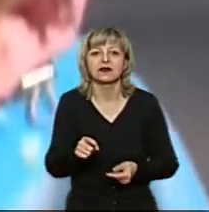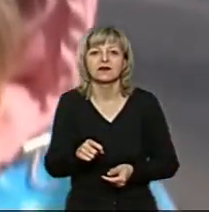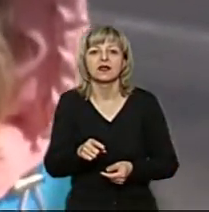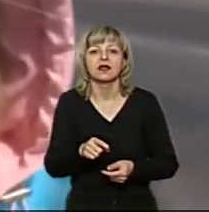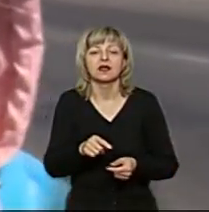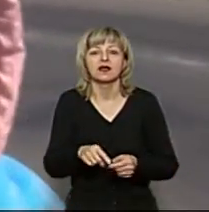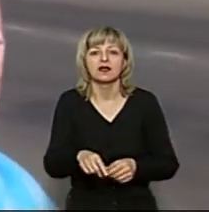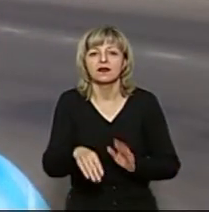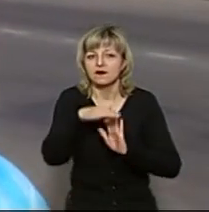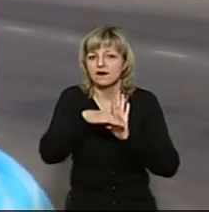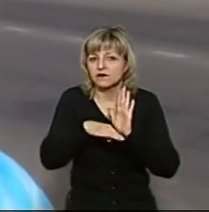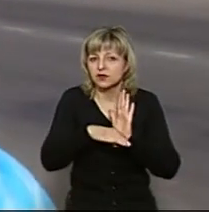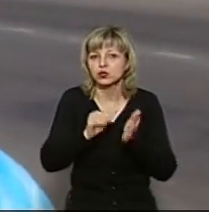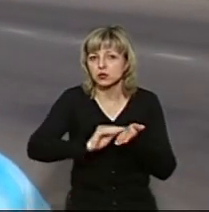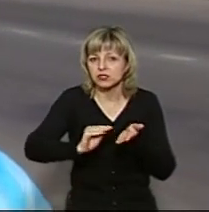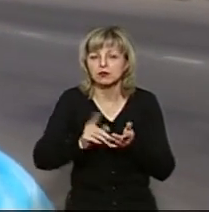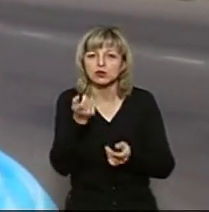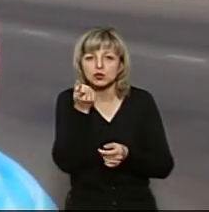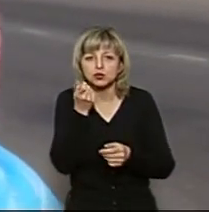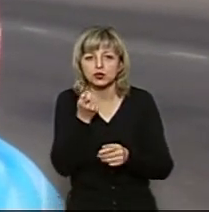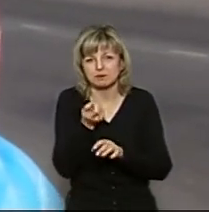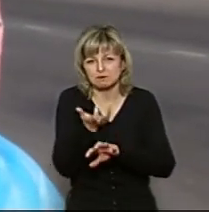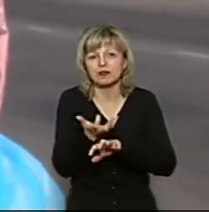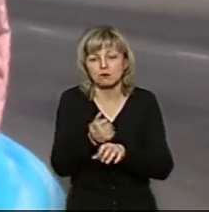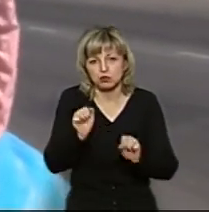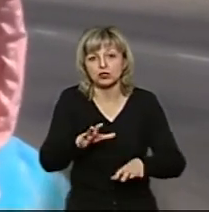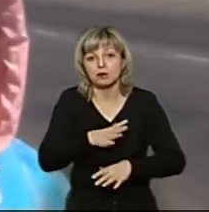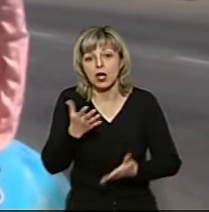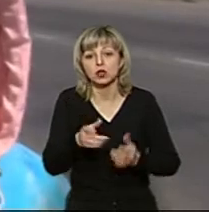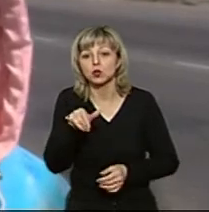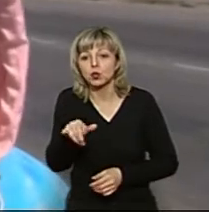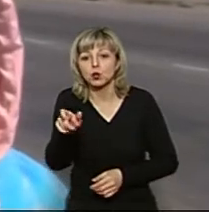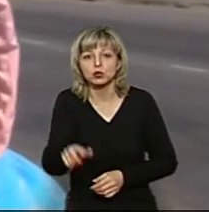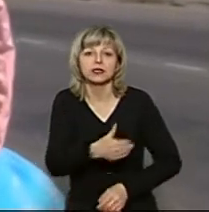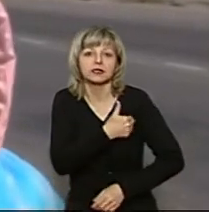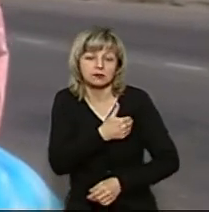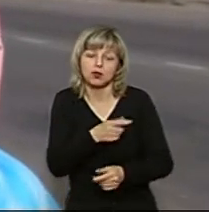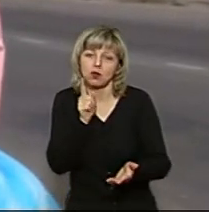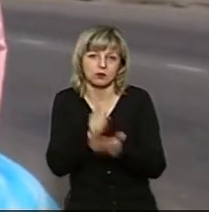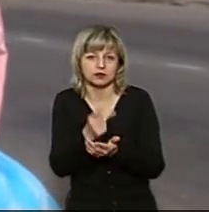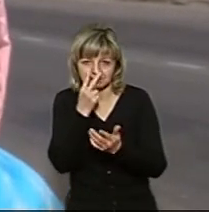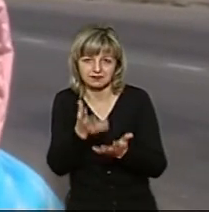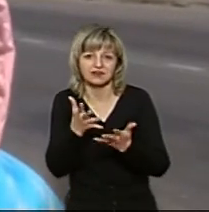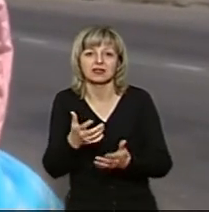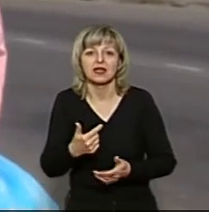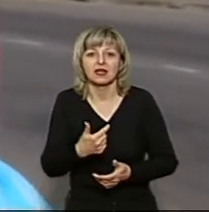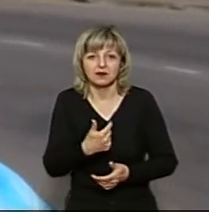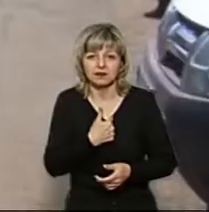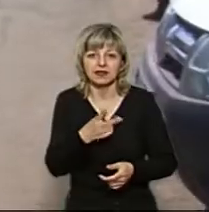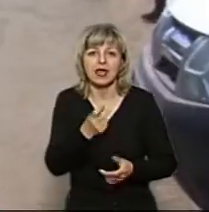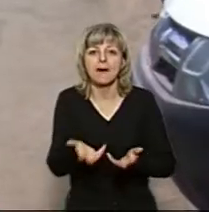прописано, що там має бути похибка невеличка, але в принципі, якщо в людини температура, звичайно, покаже. Ми на прийомах так само ж ними